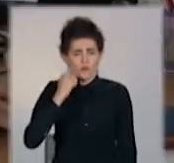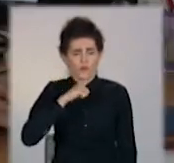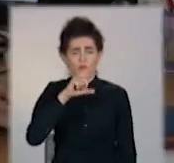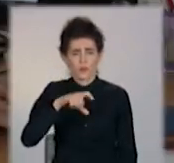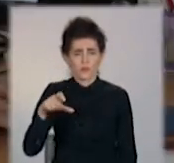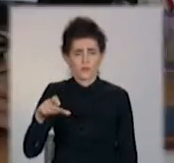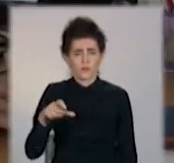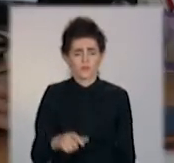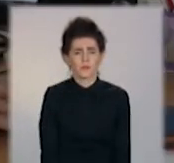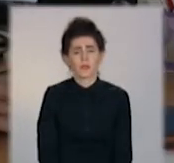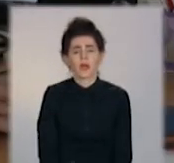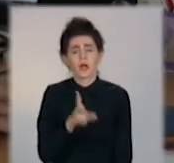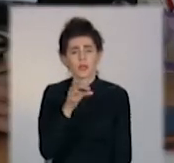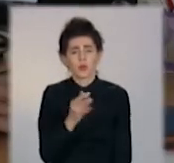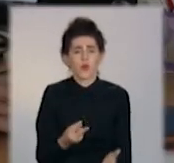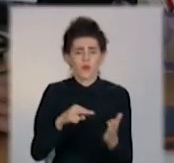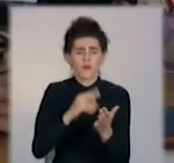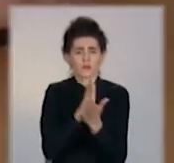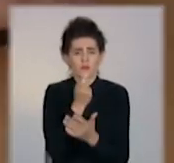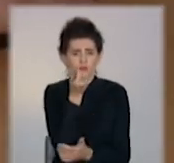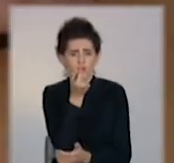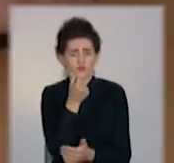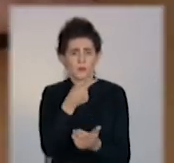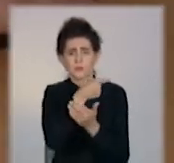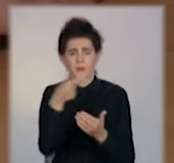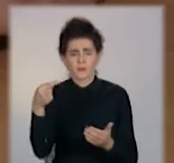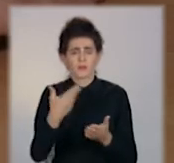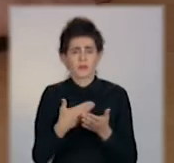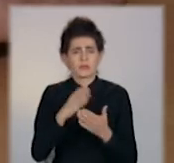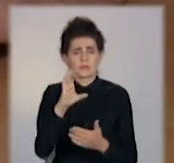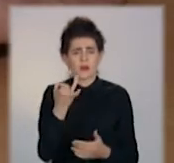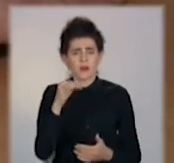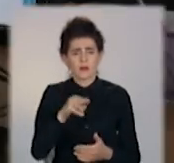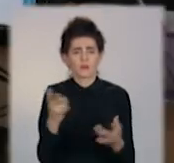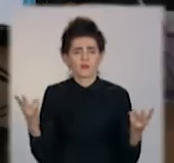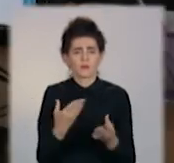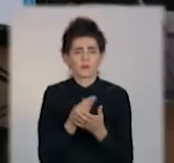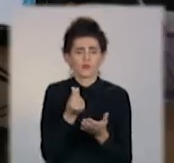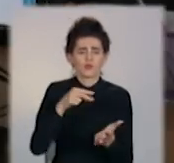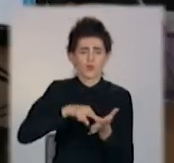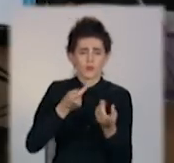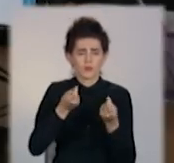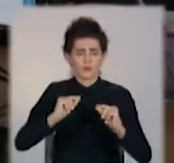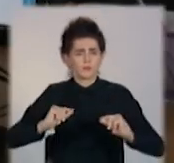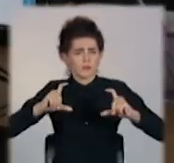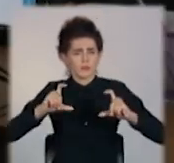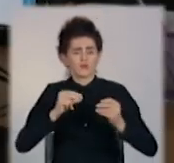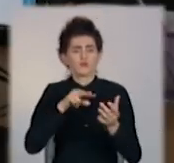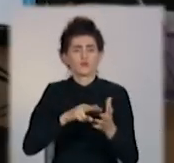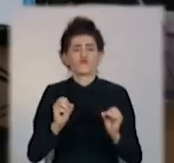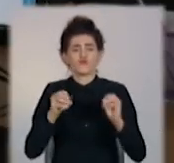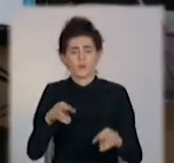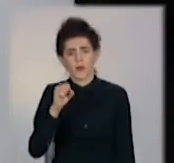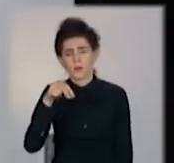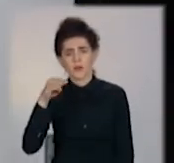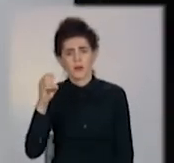Та в такої доставки є й мінуси, зазначають фахівці. На сайті потрібні ліки можуть коштувати дещо дорожче, аніж в аптеках.